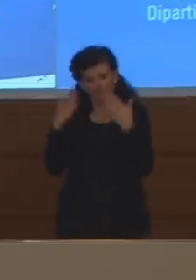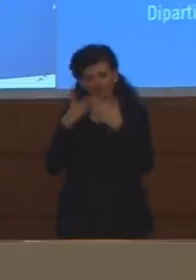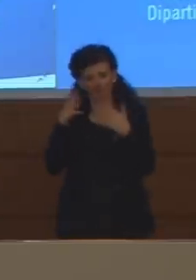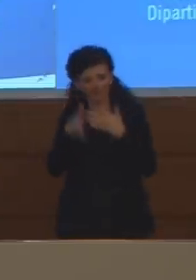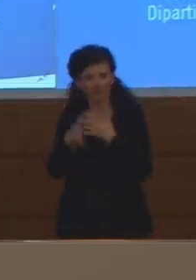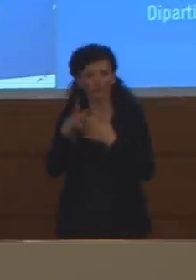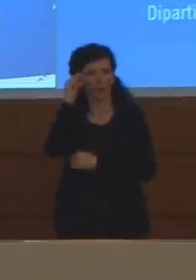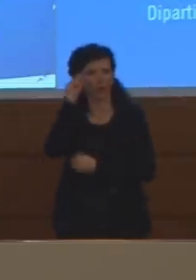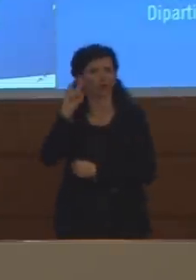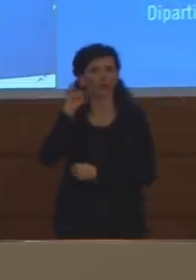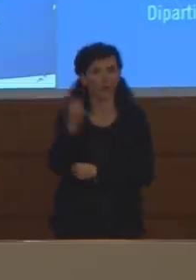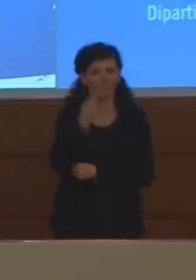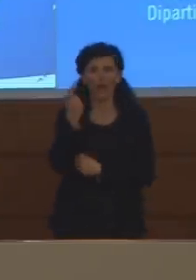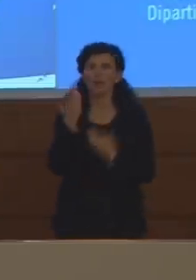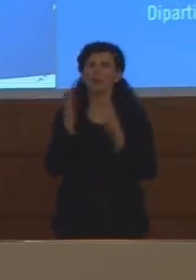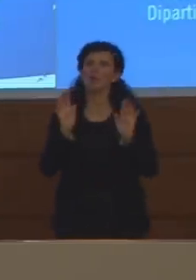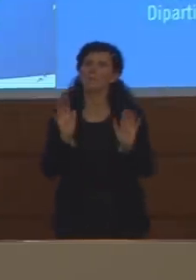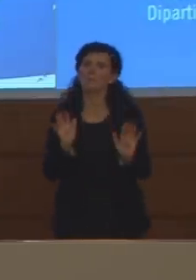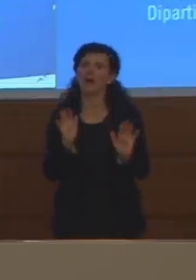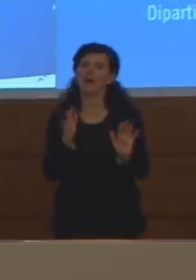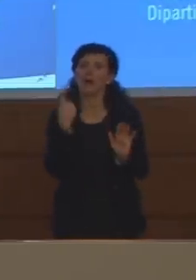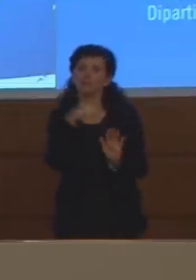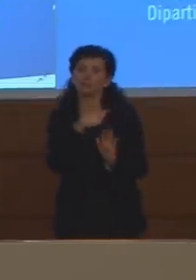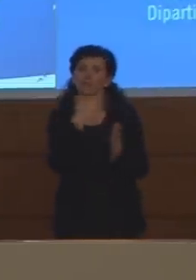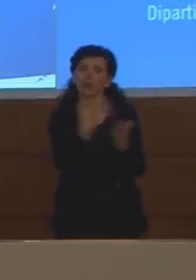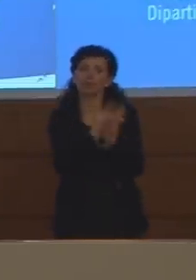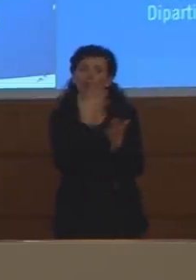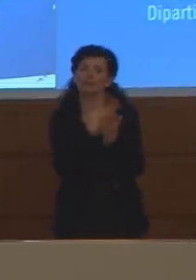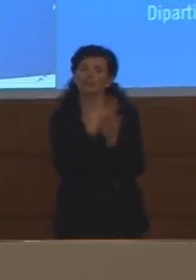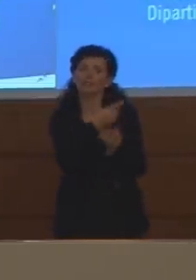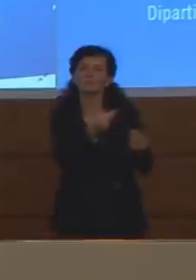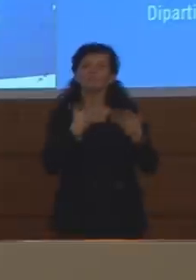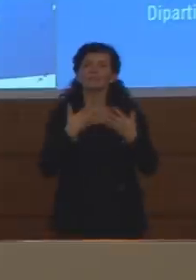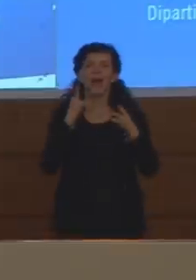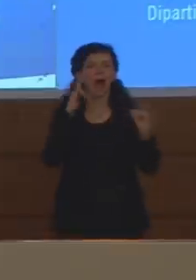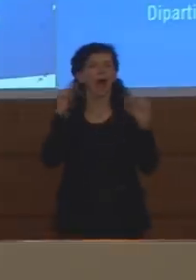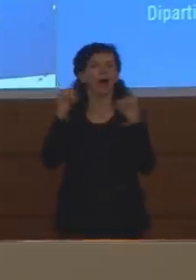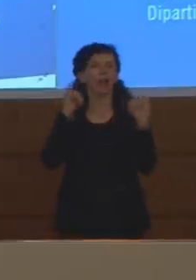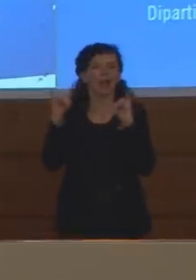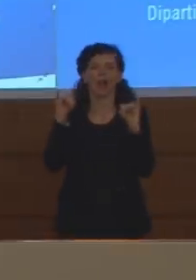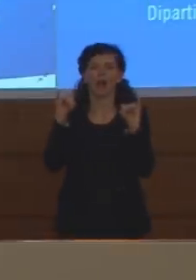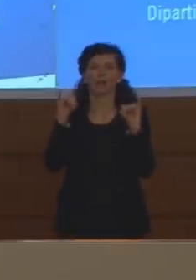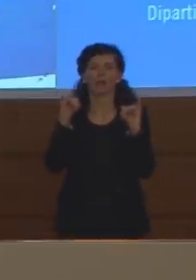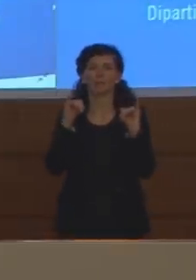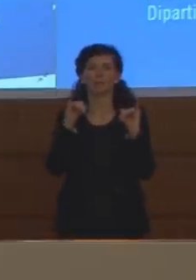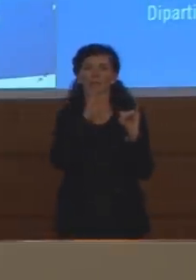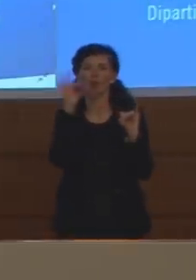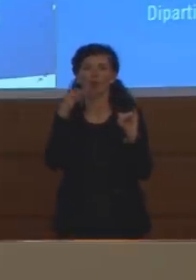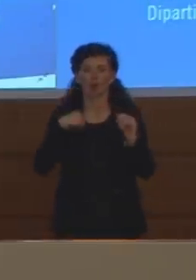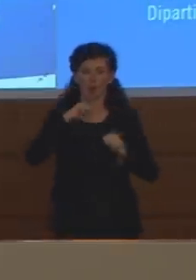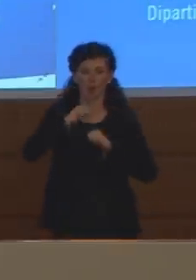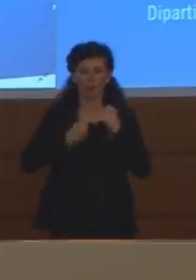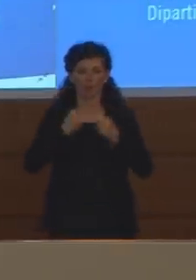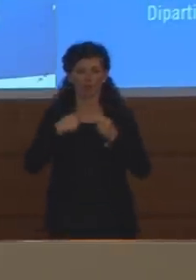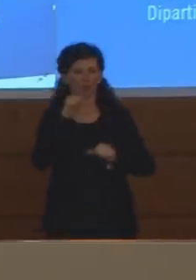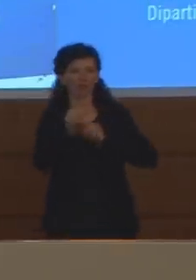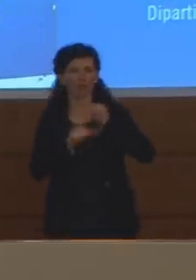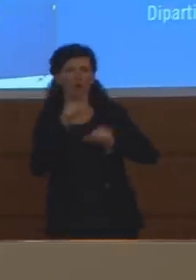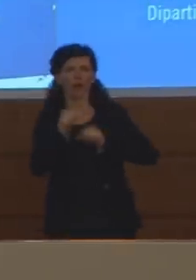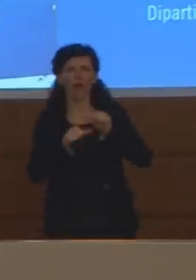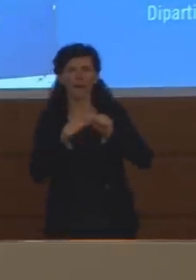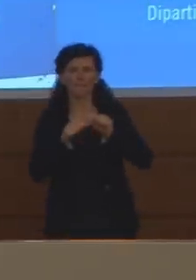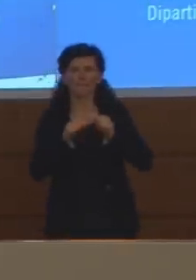se dobbiamo essere cauti, che questa sia una notizia che ci debba allarmare più di tanto, o far cambiare i nostri comportamenti in maniera